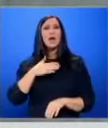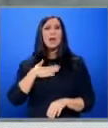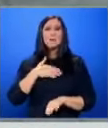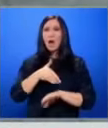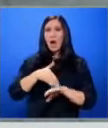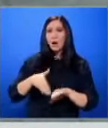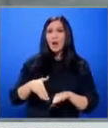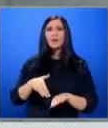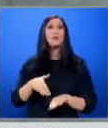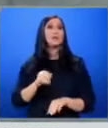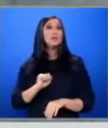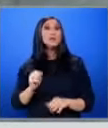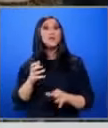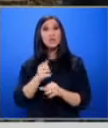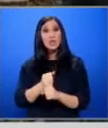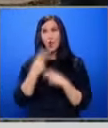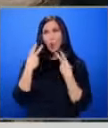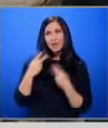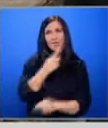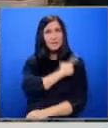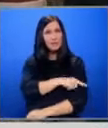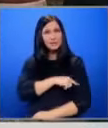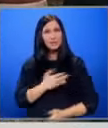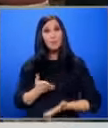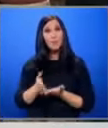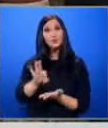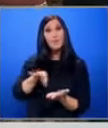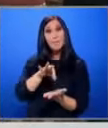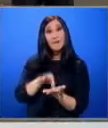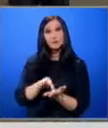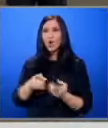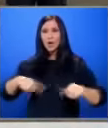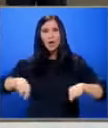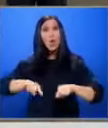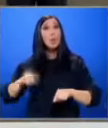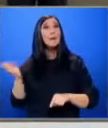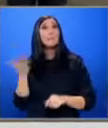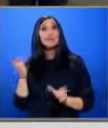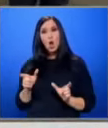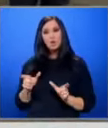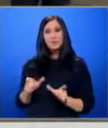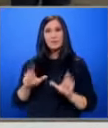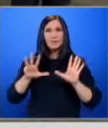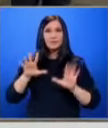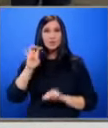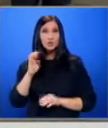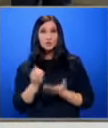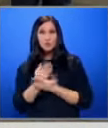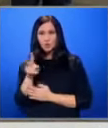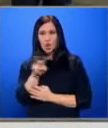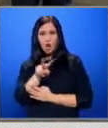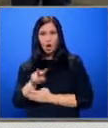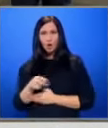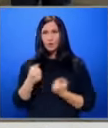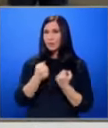получил и задържание. Оказана им е медицинска помощ на място. Реалнат беше отцепен. В 9.40 започна огледът от